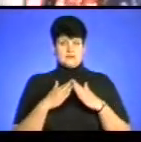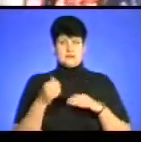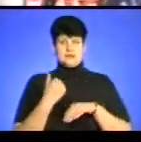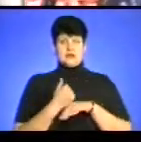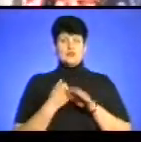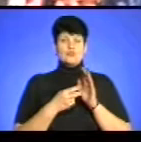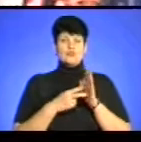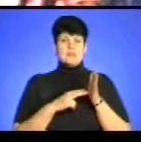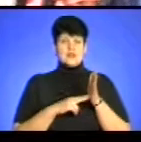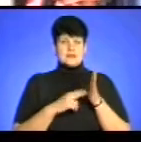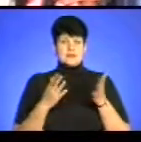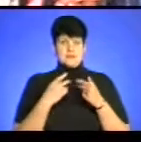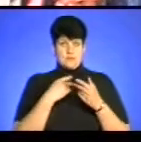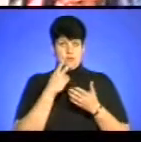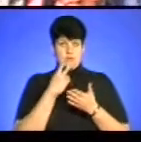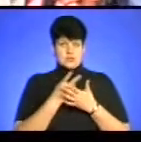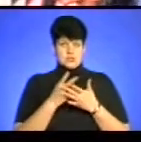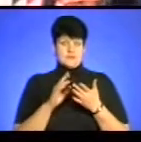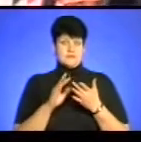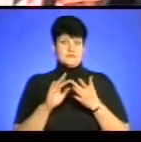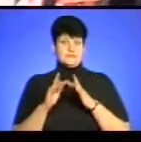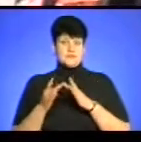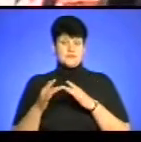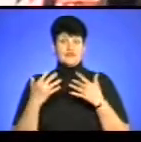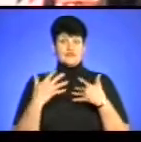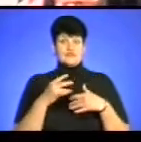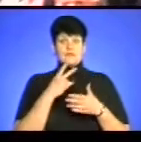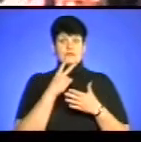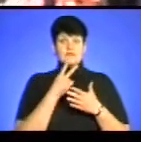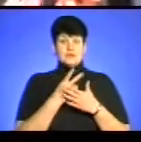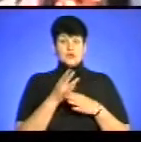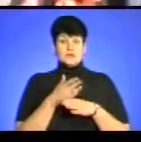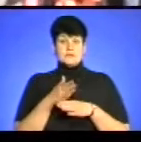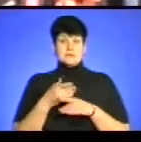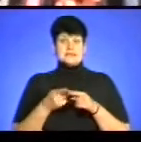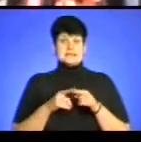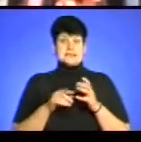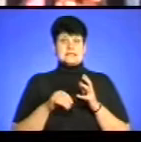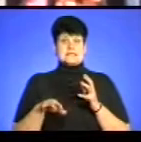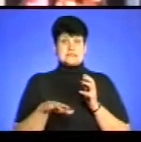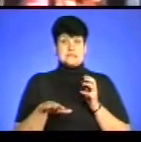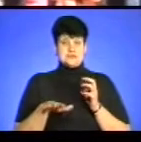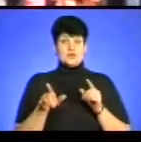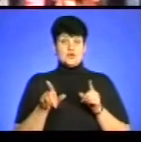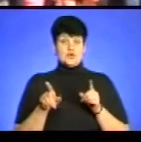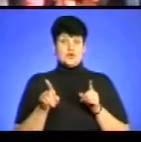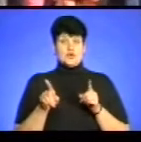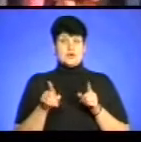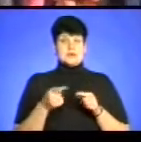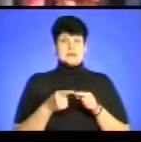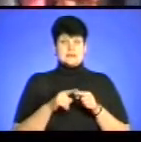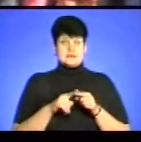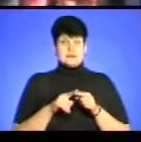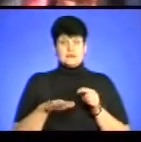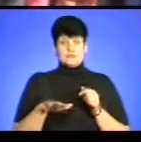плані, який ми побачили на сайті міської ради, вже видно розпреділення цієї землі, що вже певну ділянку цієї